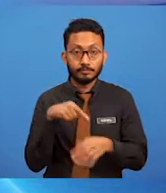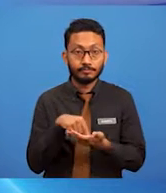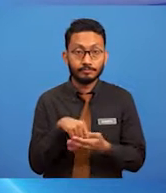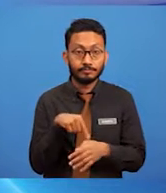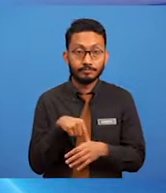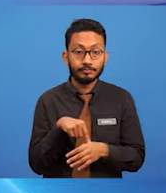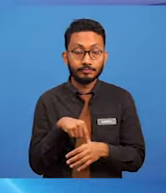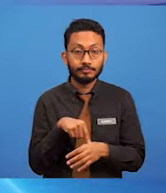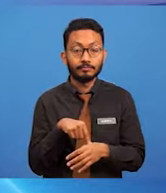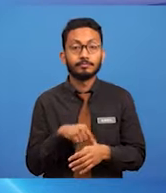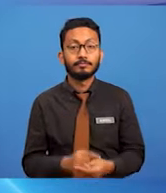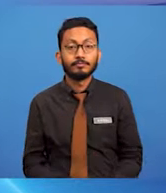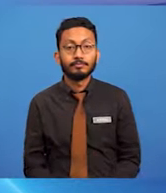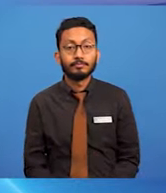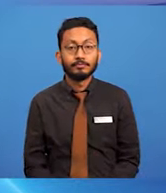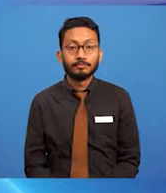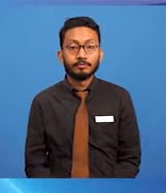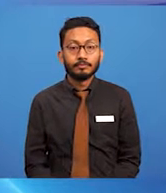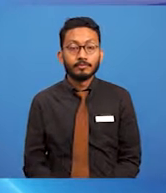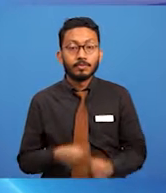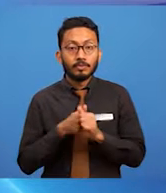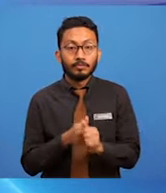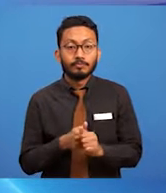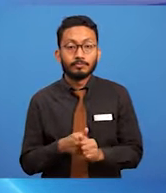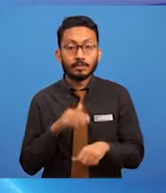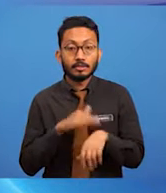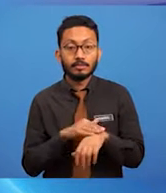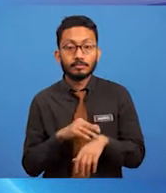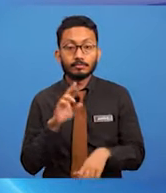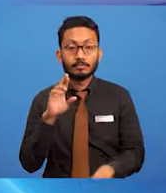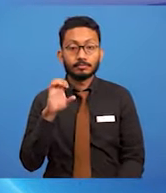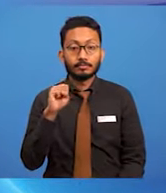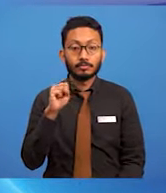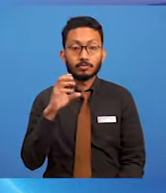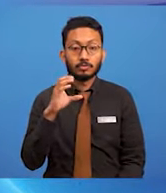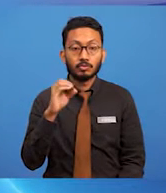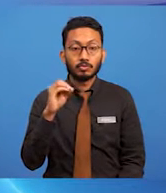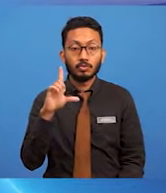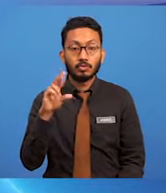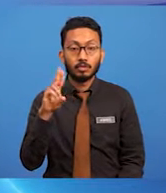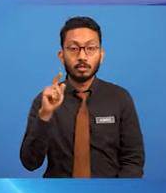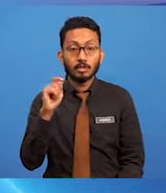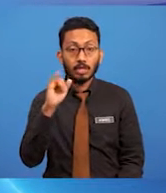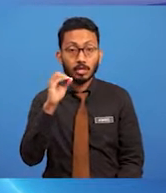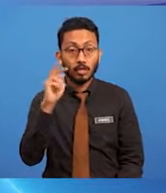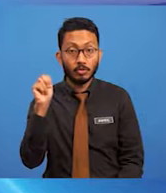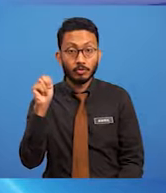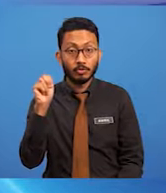kerana ia mengandungi bilangan piksel yang tetap.